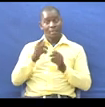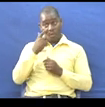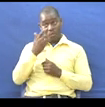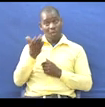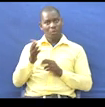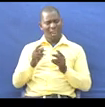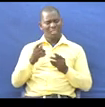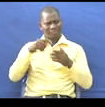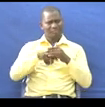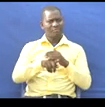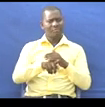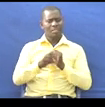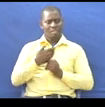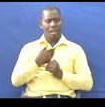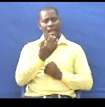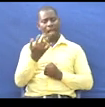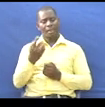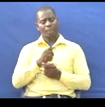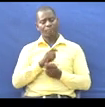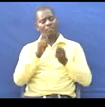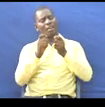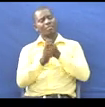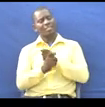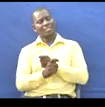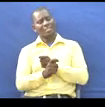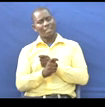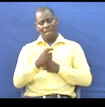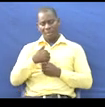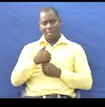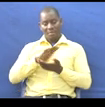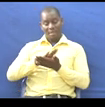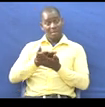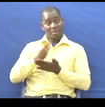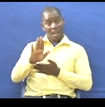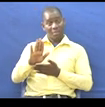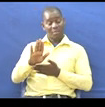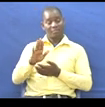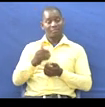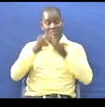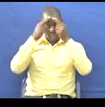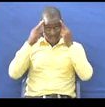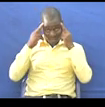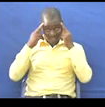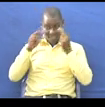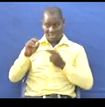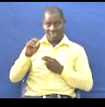tutajikita zaidi katika aina za tafsiri Nimimi mwari mwako yule yule mwari mtabia mchakama, karibu sana